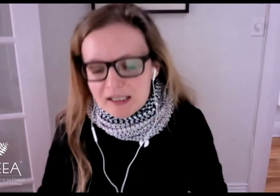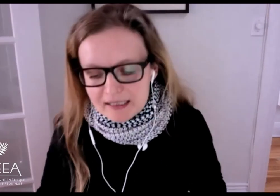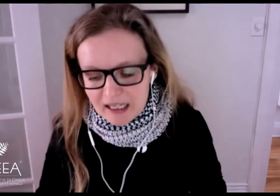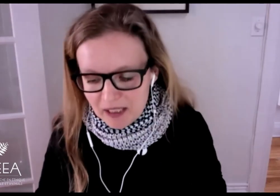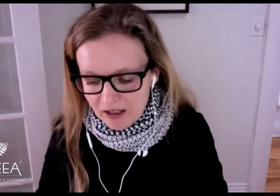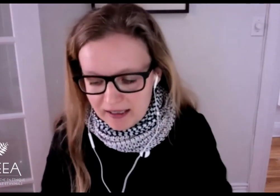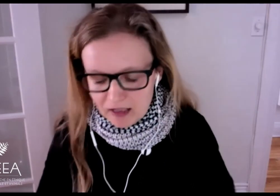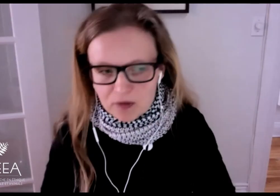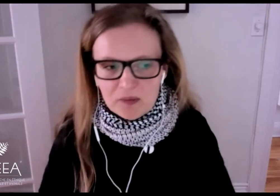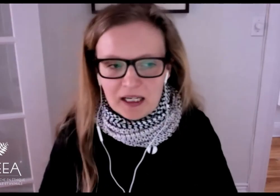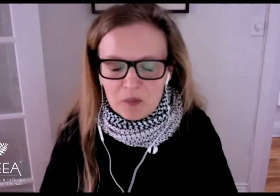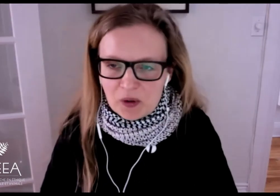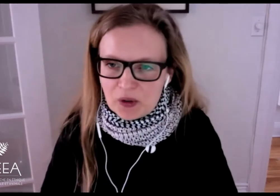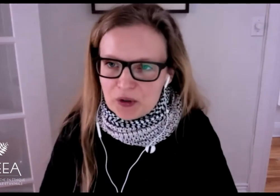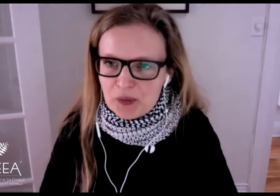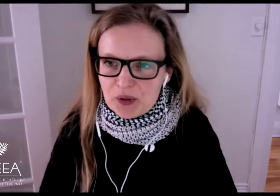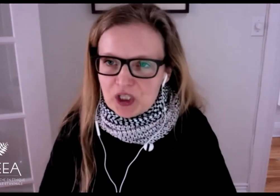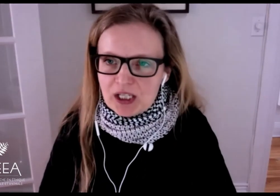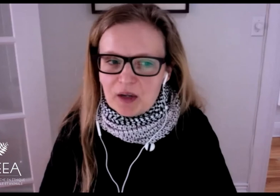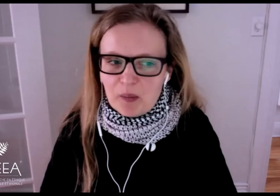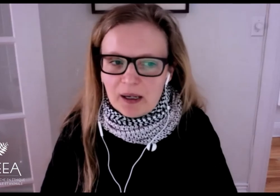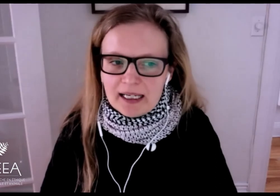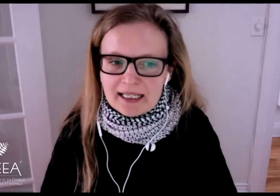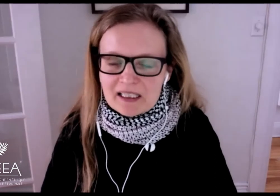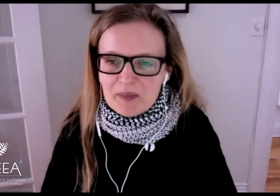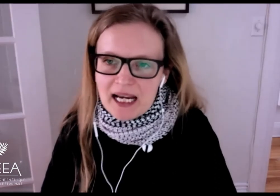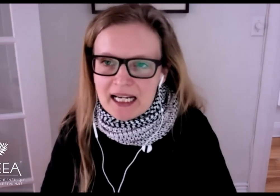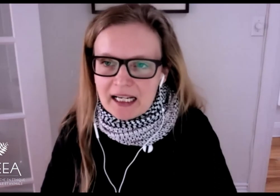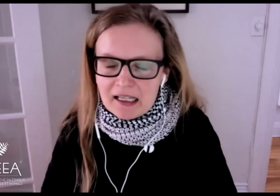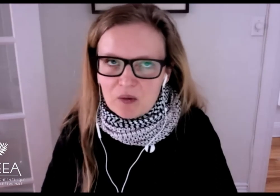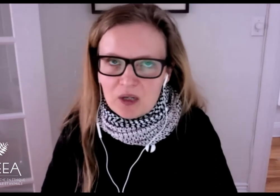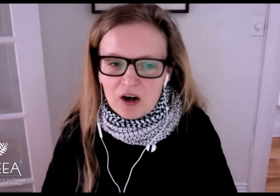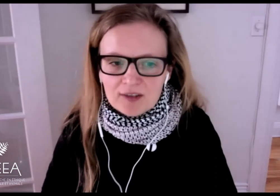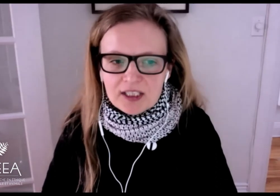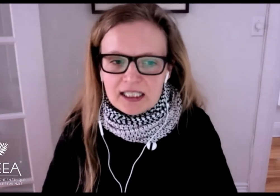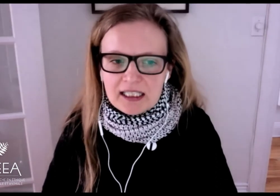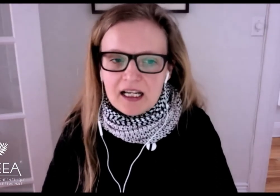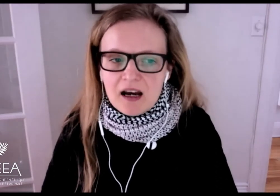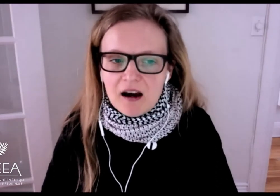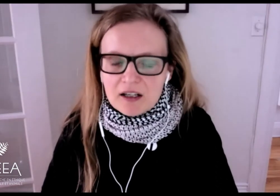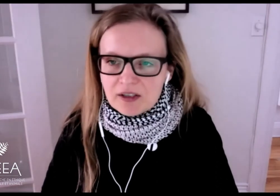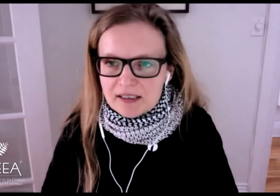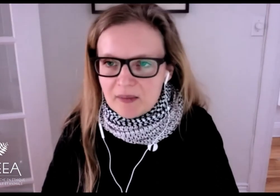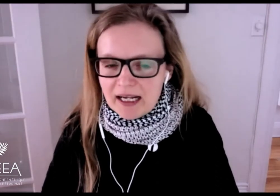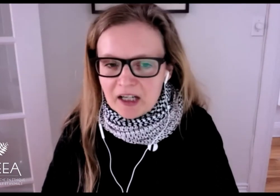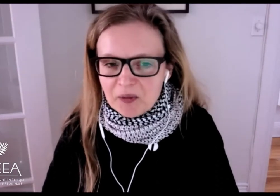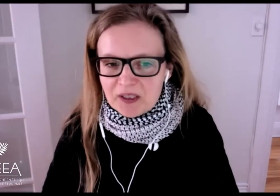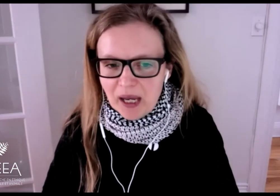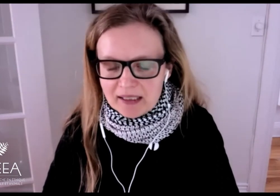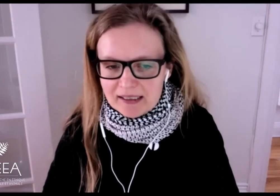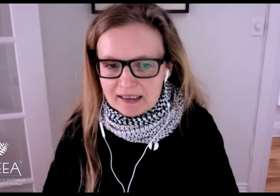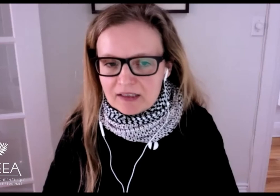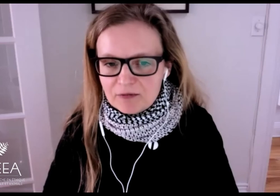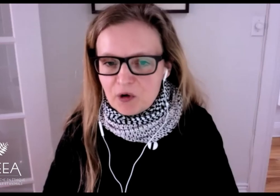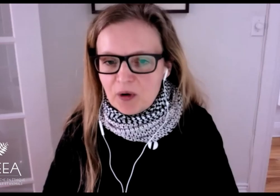And Donaldson and Kimlicker, I think, also make an important contribution by explaining that we often underestimate animals'